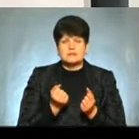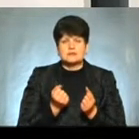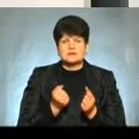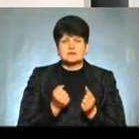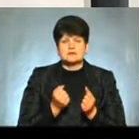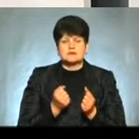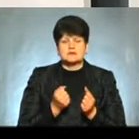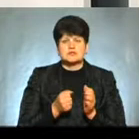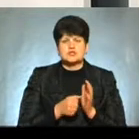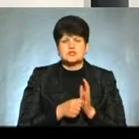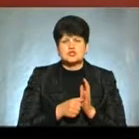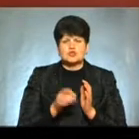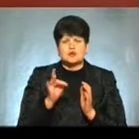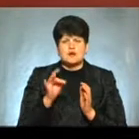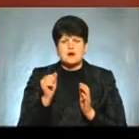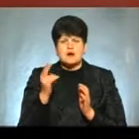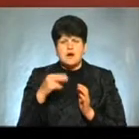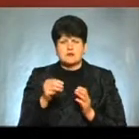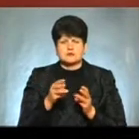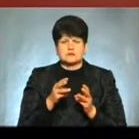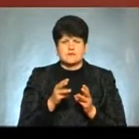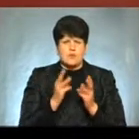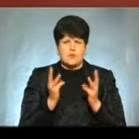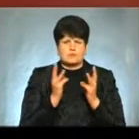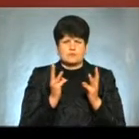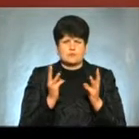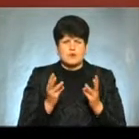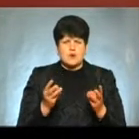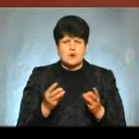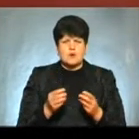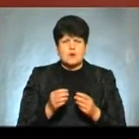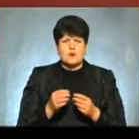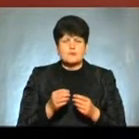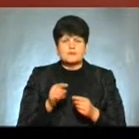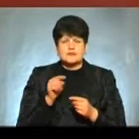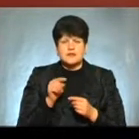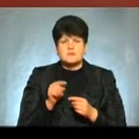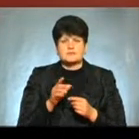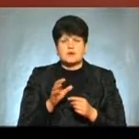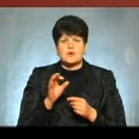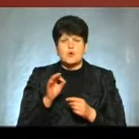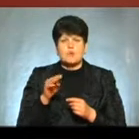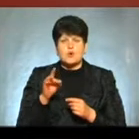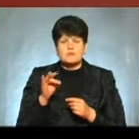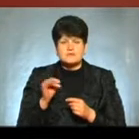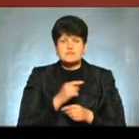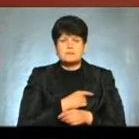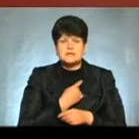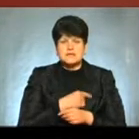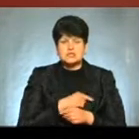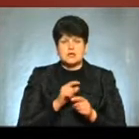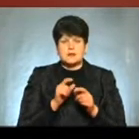6 грей або 600 рад Їх вивезли в Київ, там від них опромінився медичний персонал, який отримав